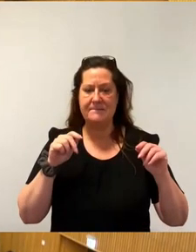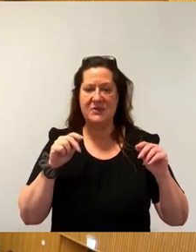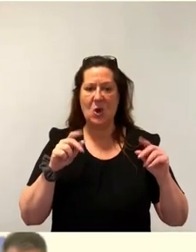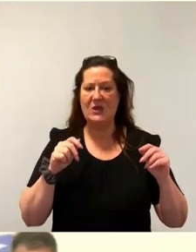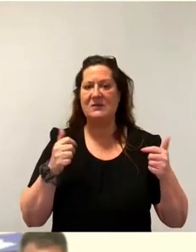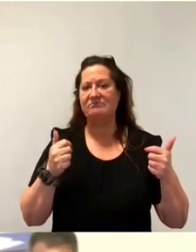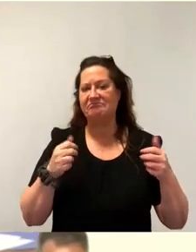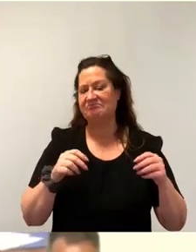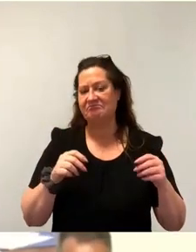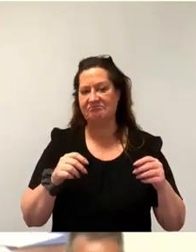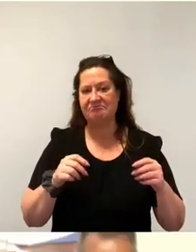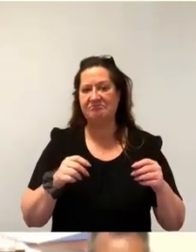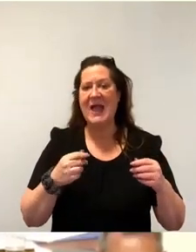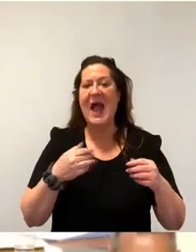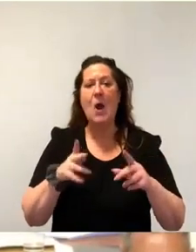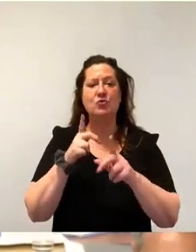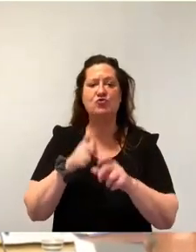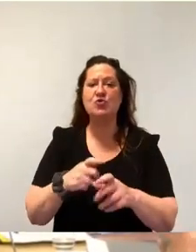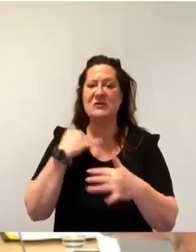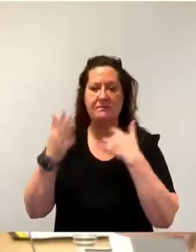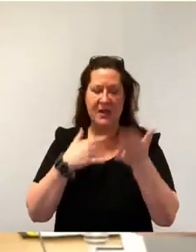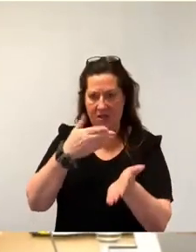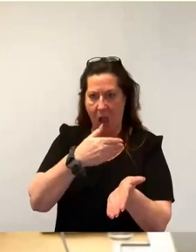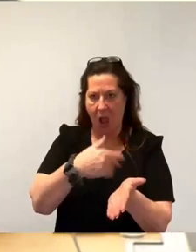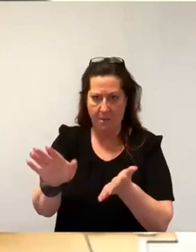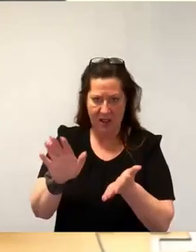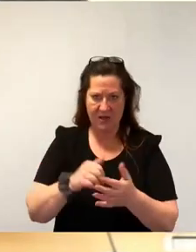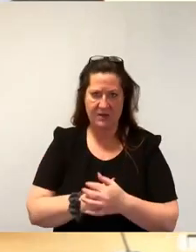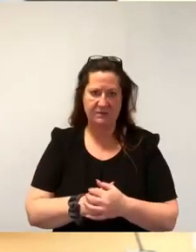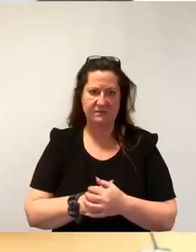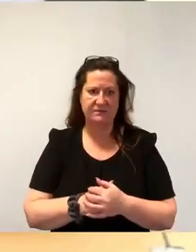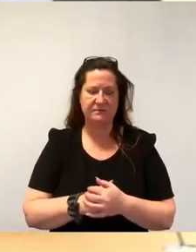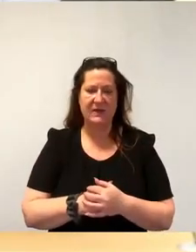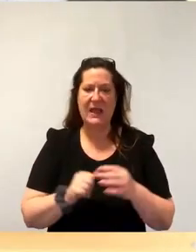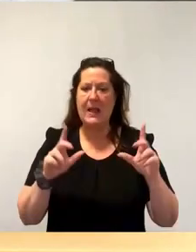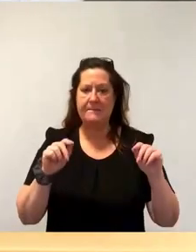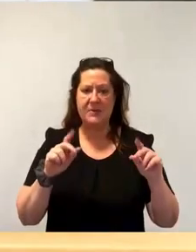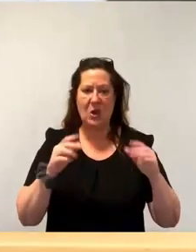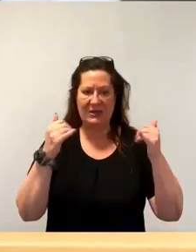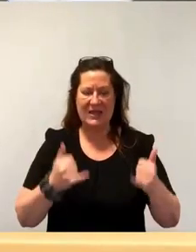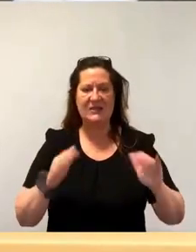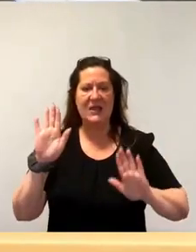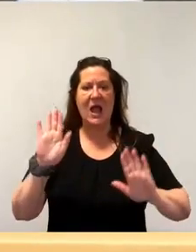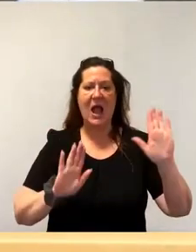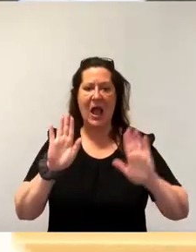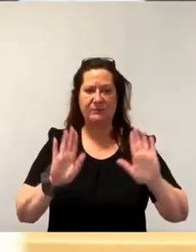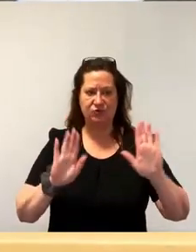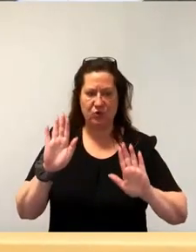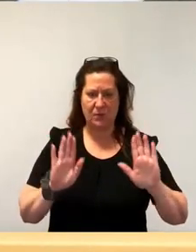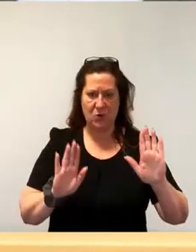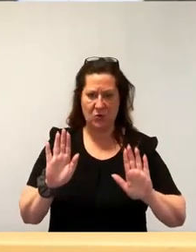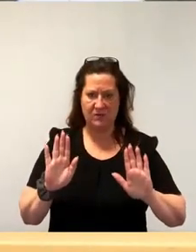Ausschussbericht abgelehnt. und damit kämen wir zur Abstimmung über den